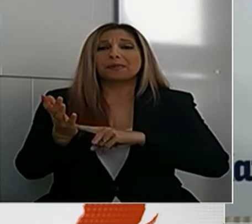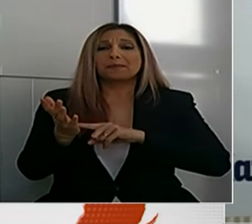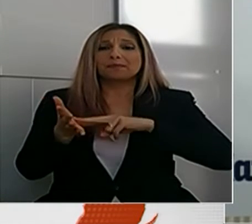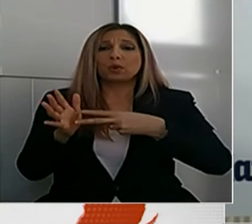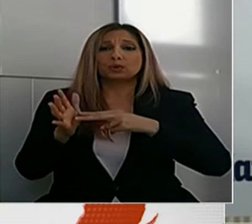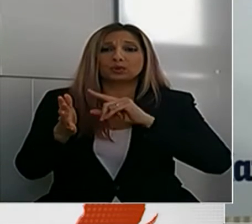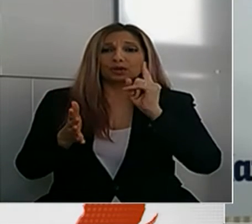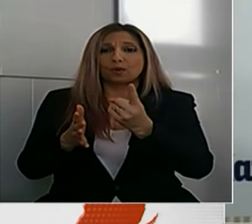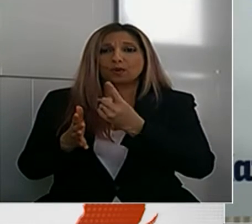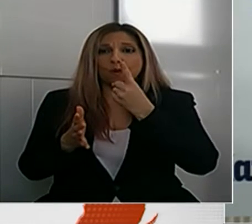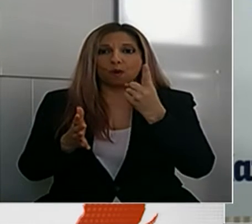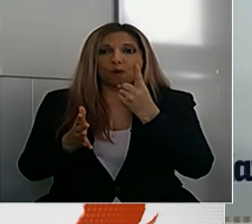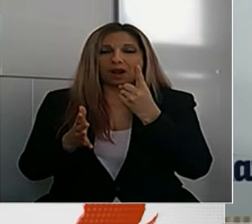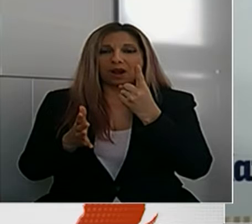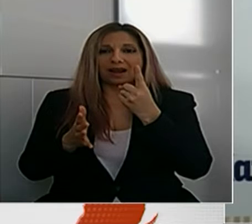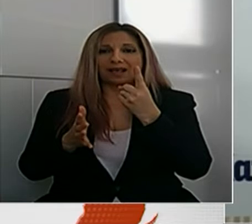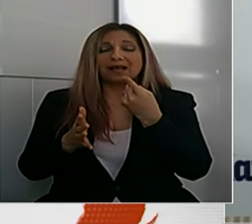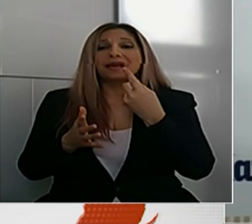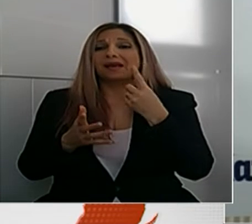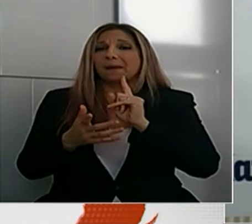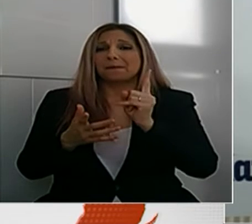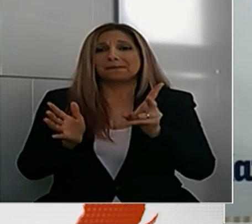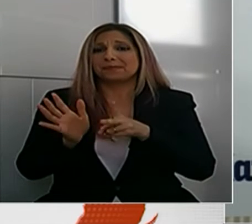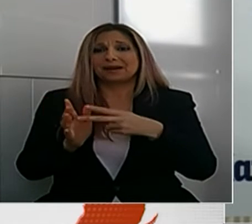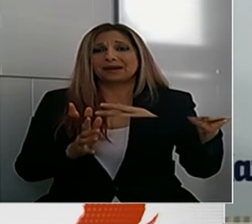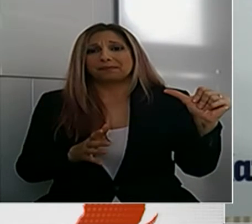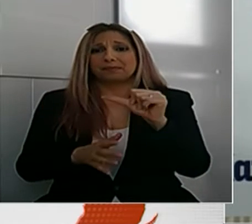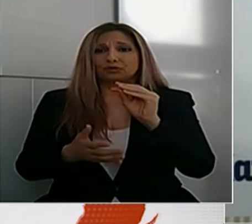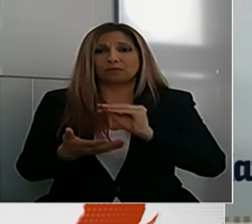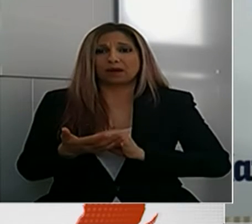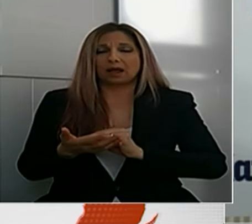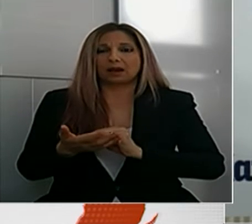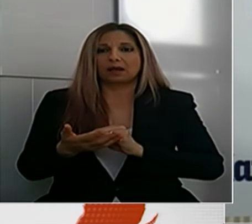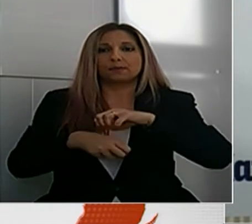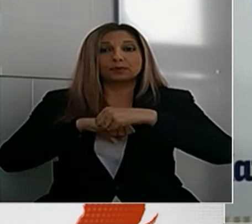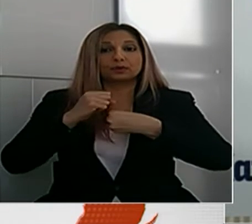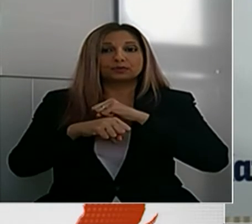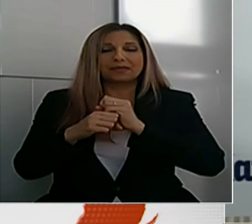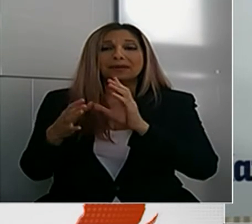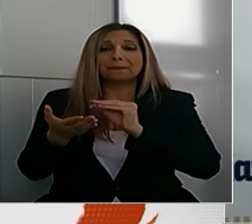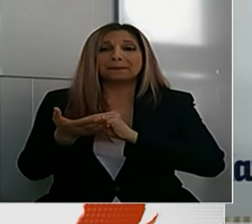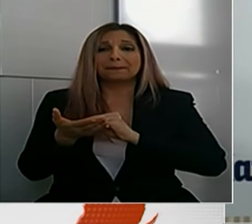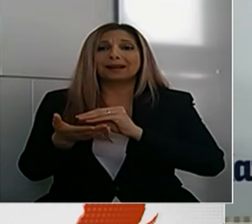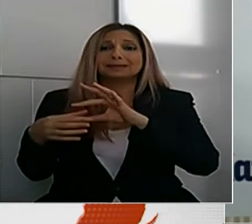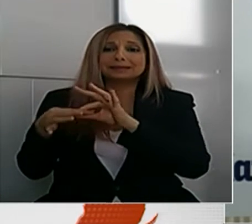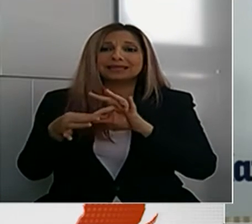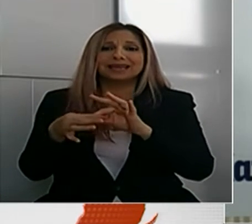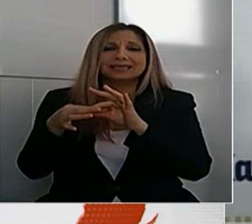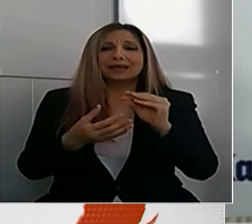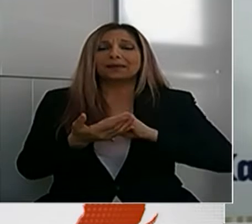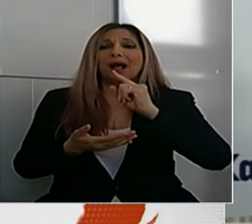Δεν έχουμε την πολυτέλεια του πισωγυρίσματος. Η προσπάθεια θα πρέπει να είναι συνεχής και από όλους. Σας ευχαριστώ πολύ.